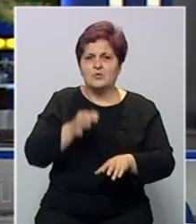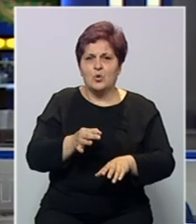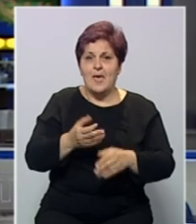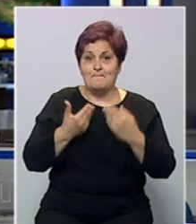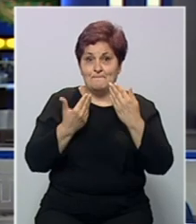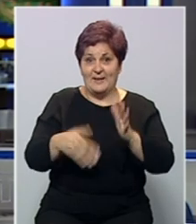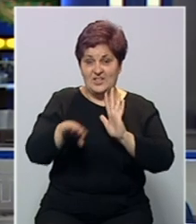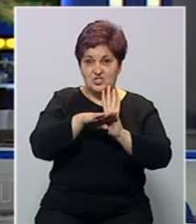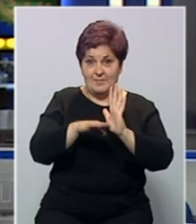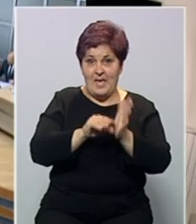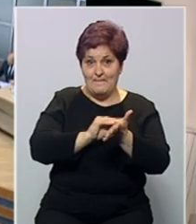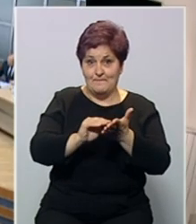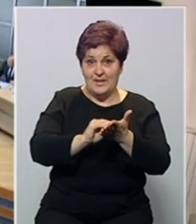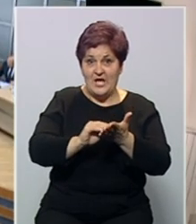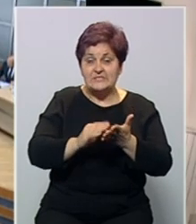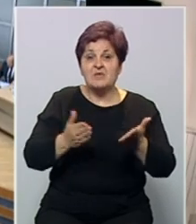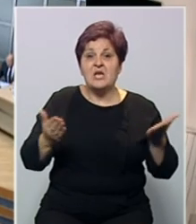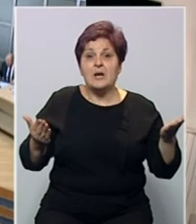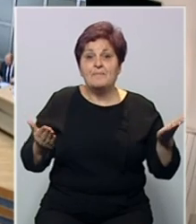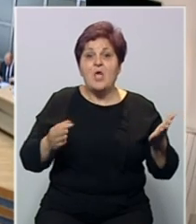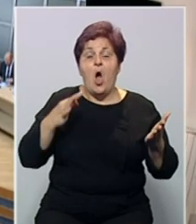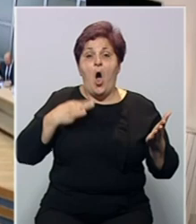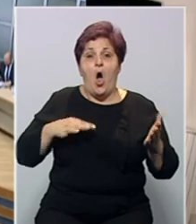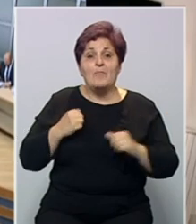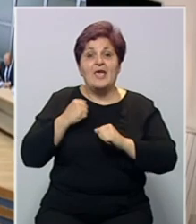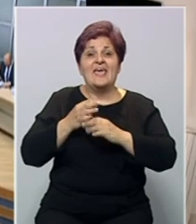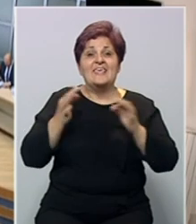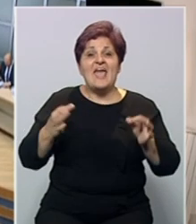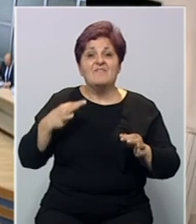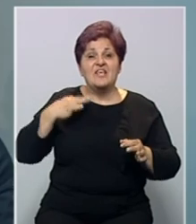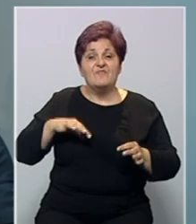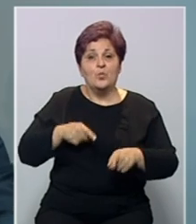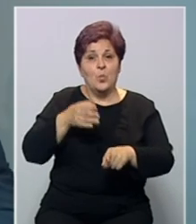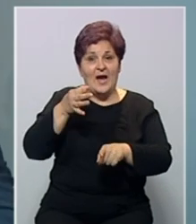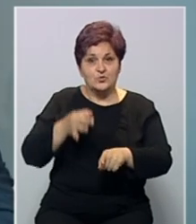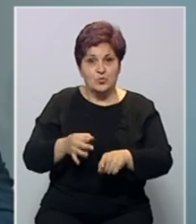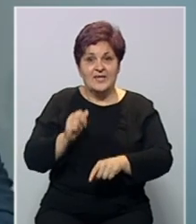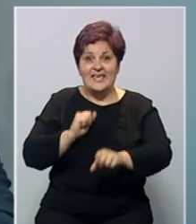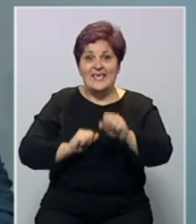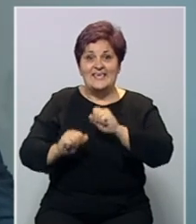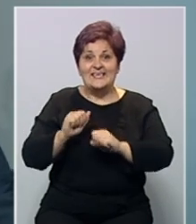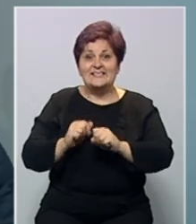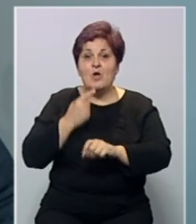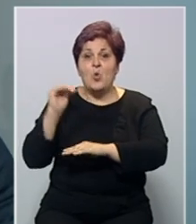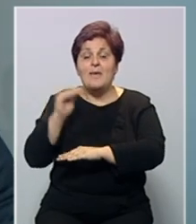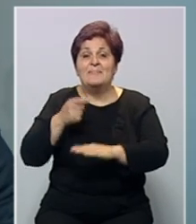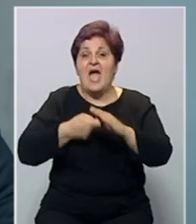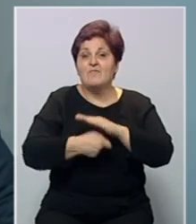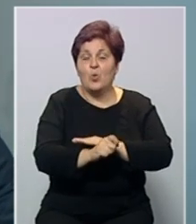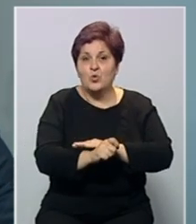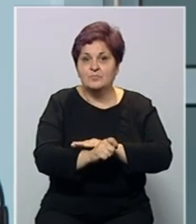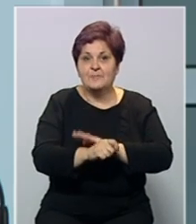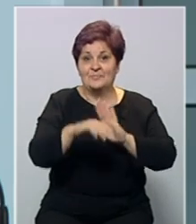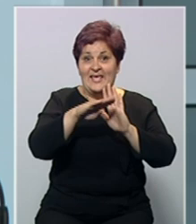Predloženim zakonom propisuju se, između ostalog, obaveze nosilaca javnih funkcija u kantonu zaštita prijavitelja